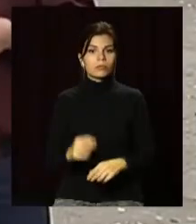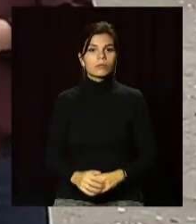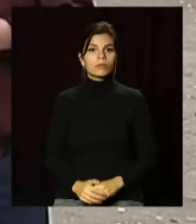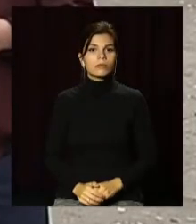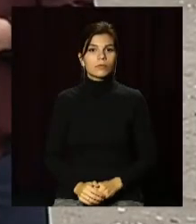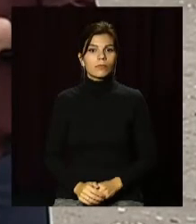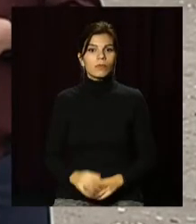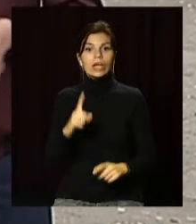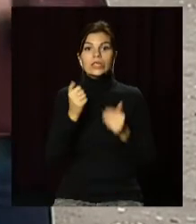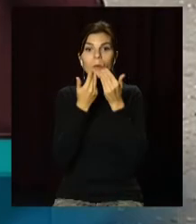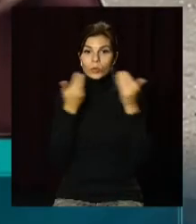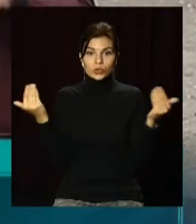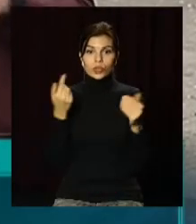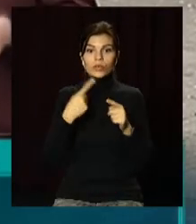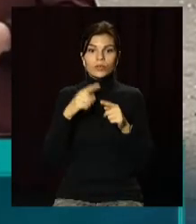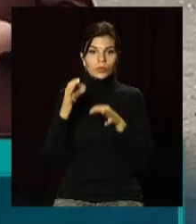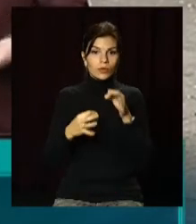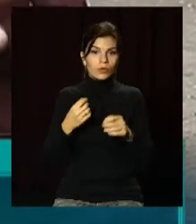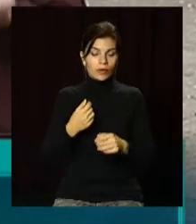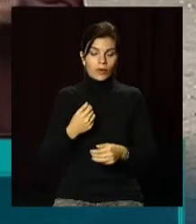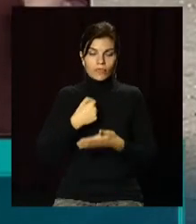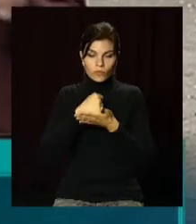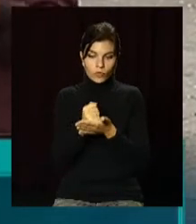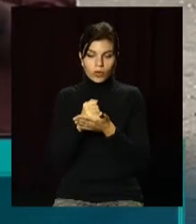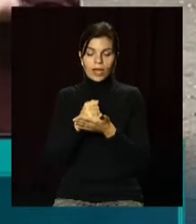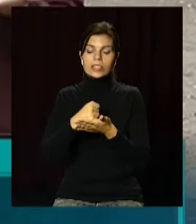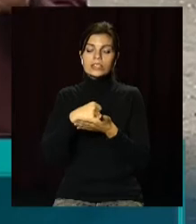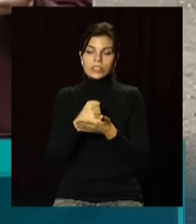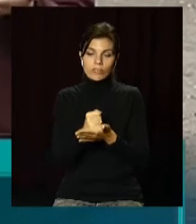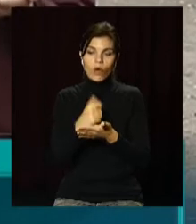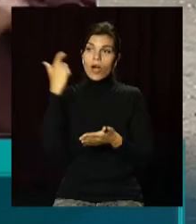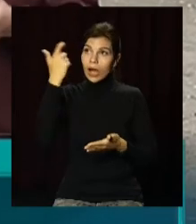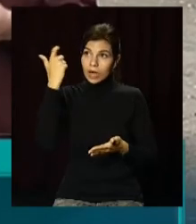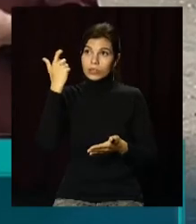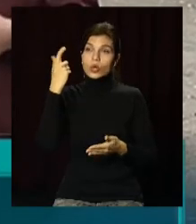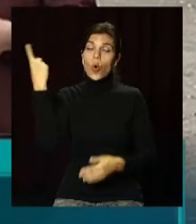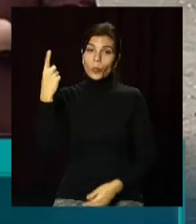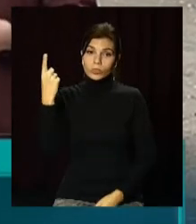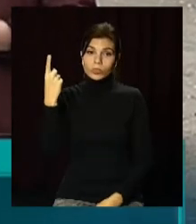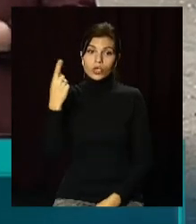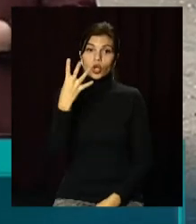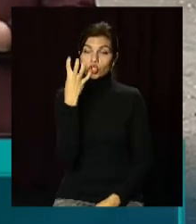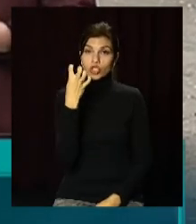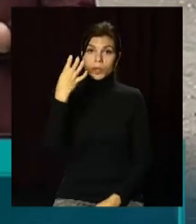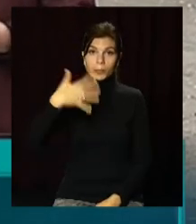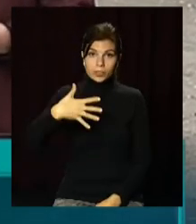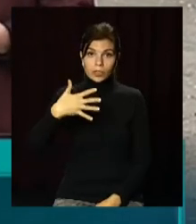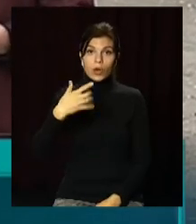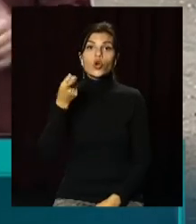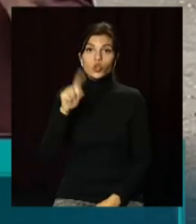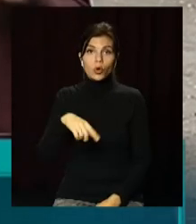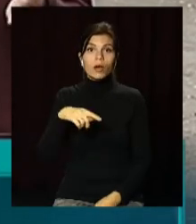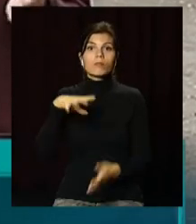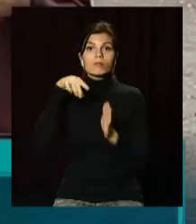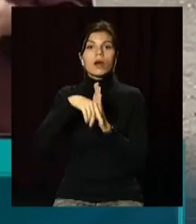За останню добу найбільша кількість підтверджених випадків зареєстрована у Харківській області – 450, в тому числі